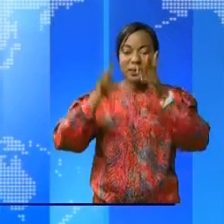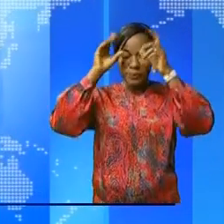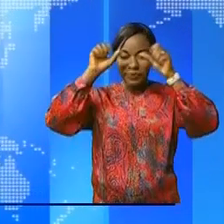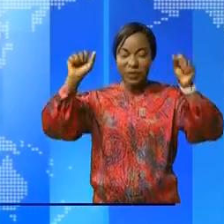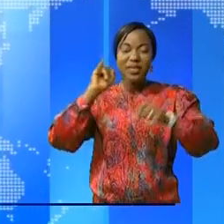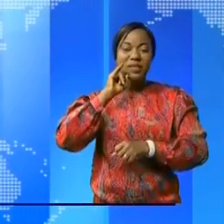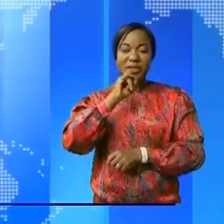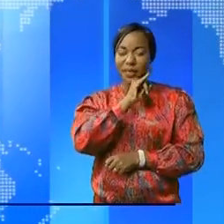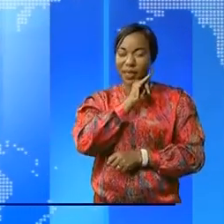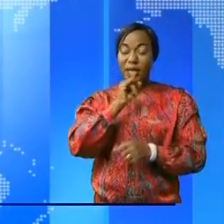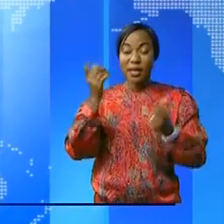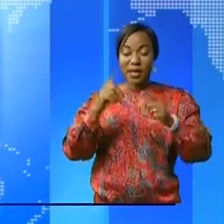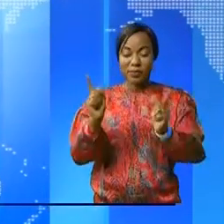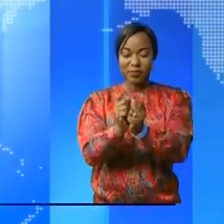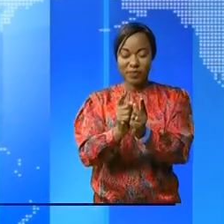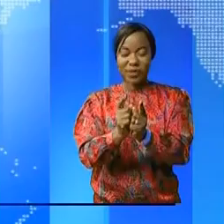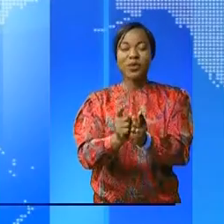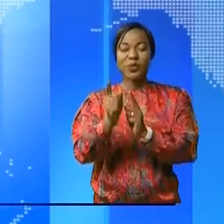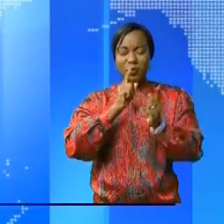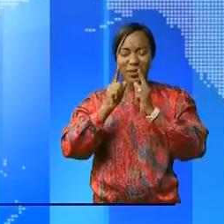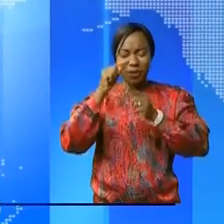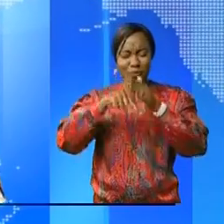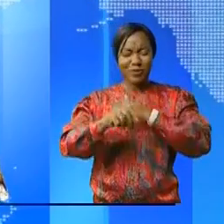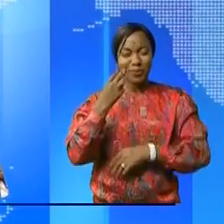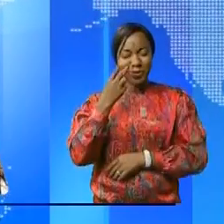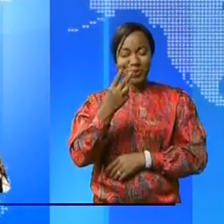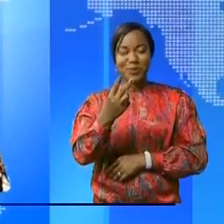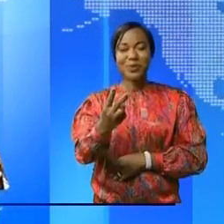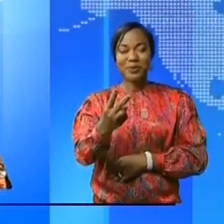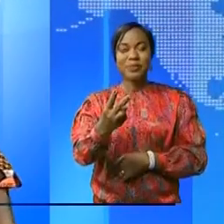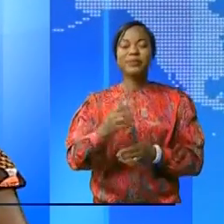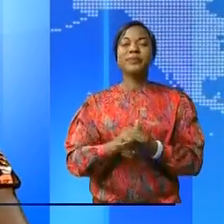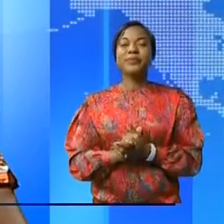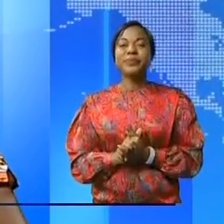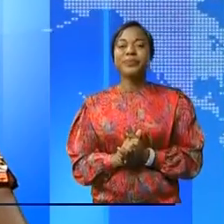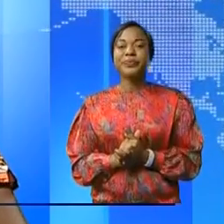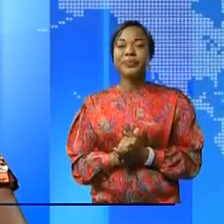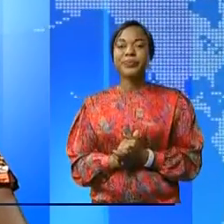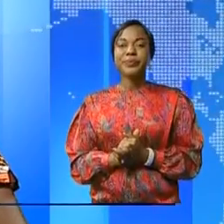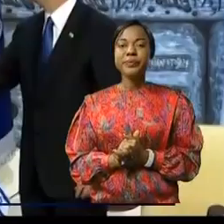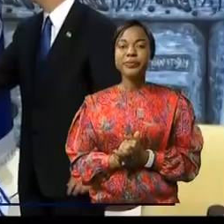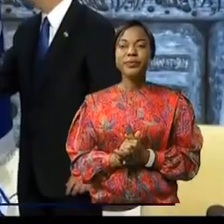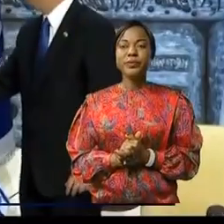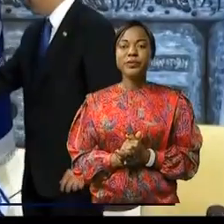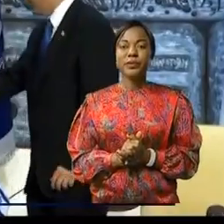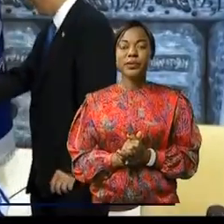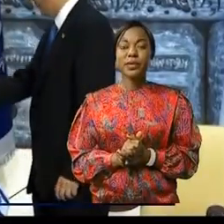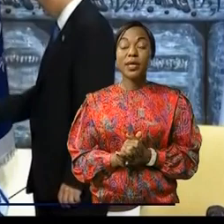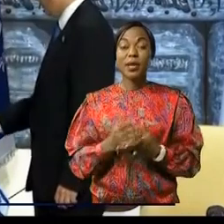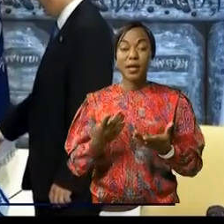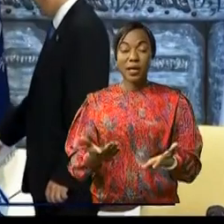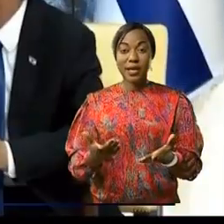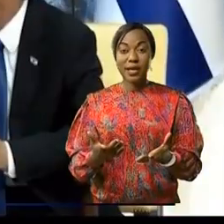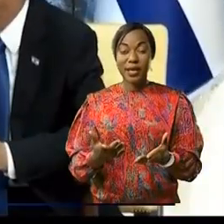'Israël à l'issue de leur rencontre. Pierre Kibambe-Semouin nous en dit un peu plus lent. À l'issue de leur